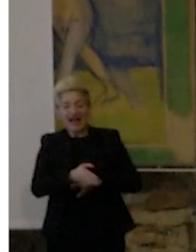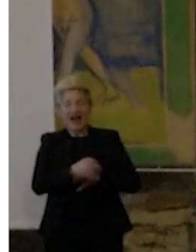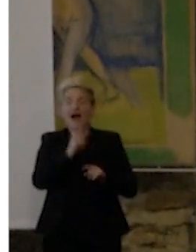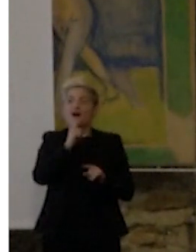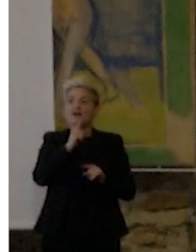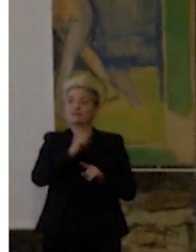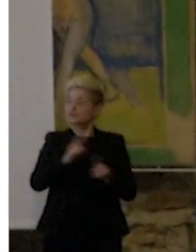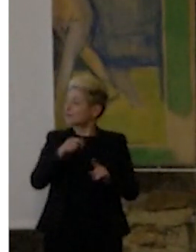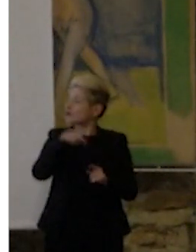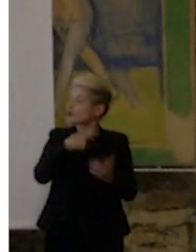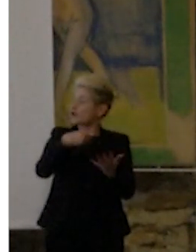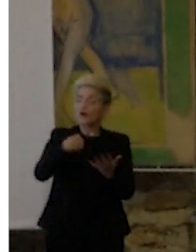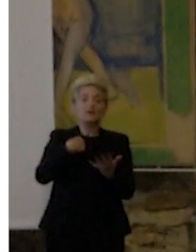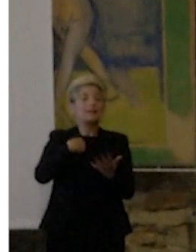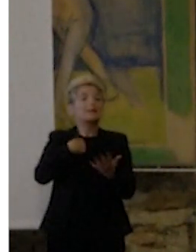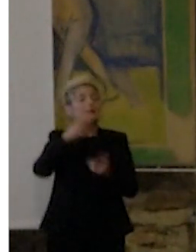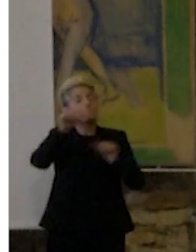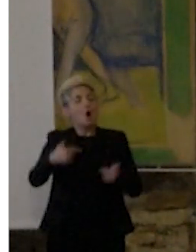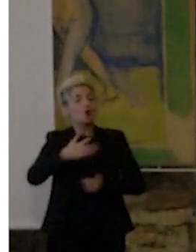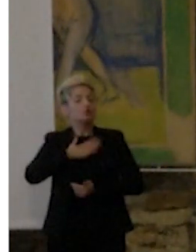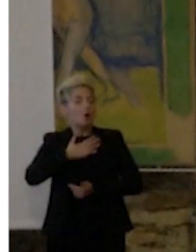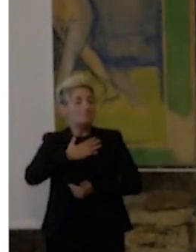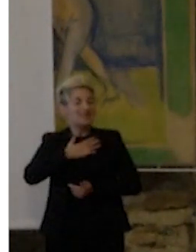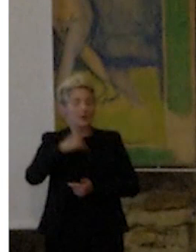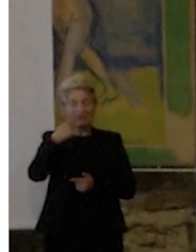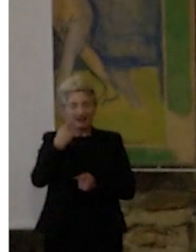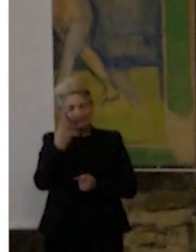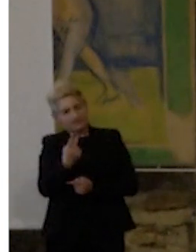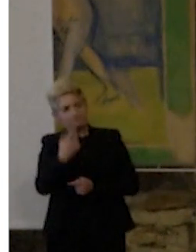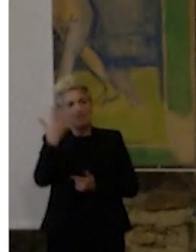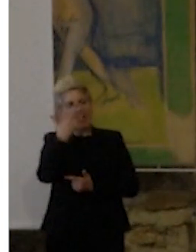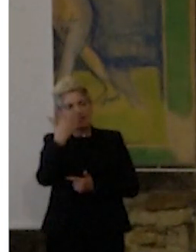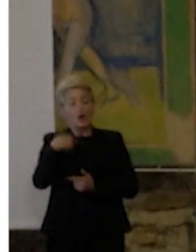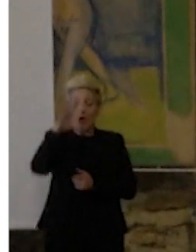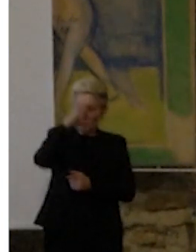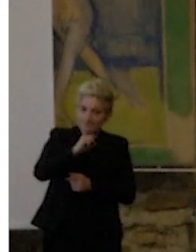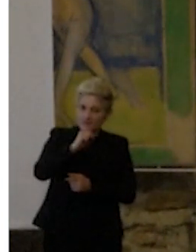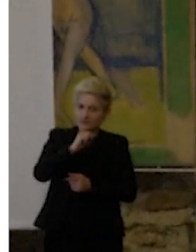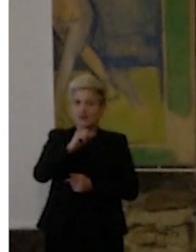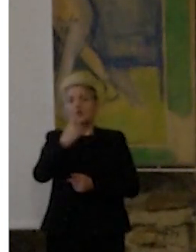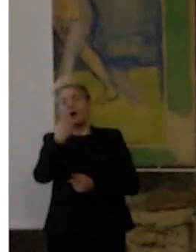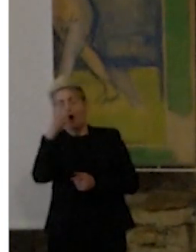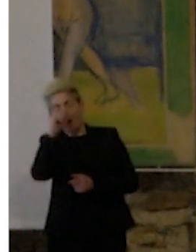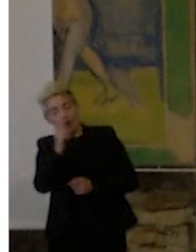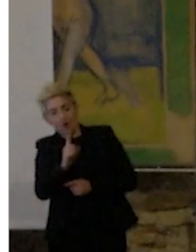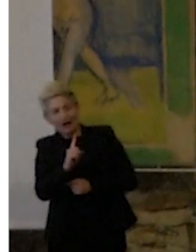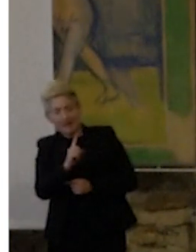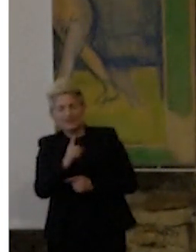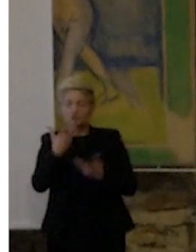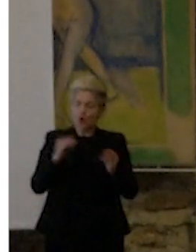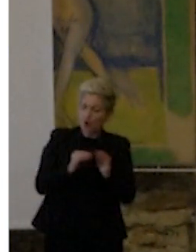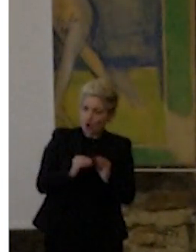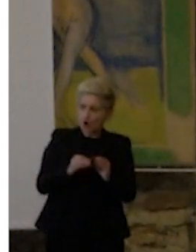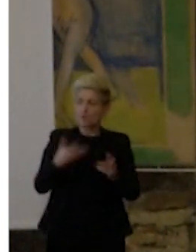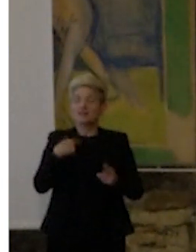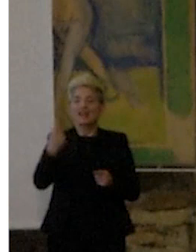direttamente questo gesto. Il mio modo per verificare l'errore e capire e comprendere se è stato colto bene questa cosa è osservare